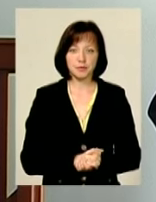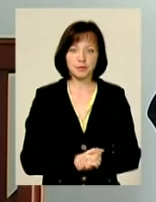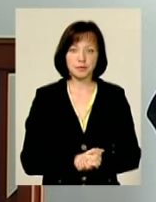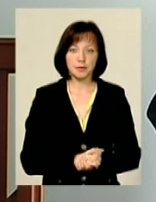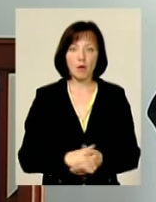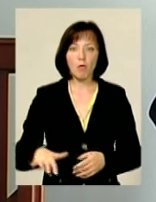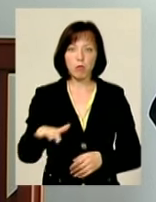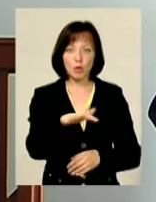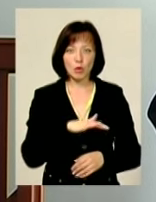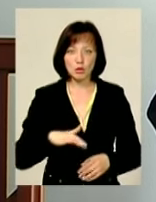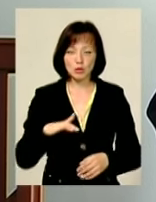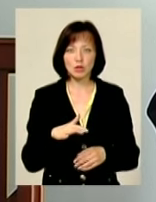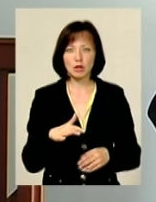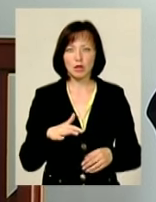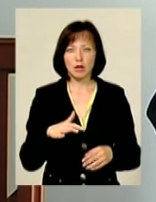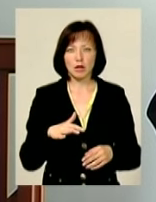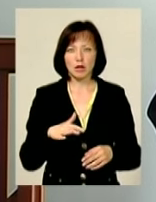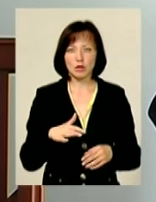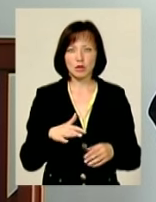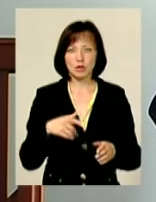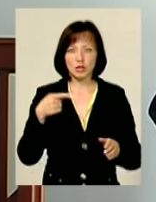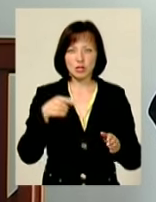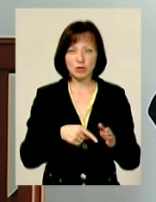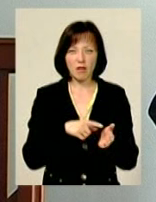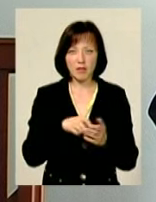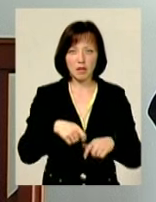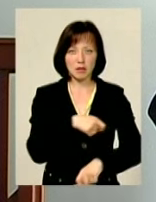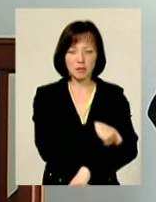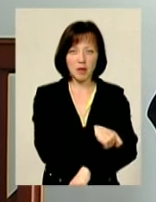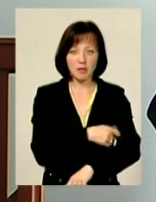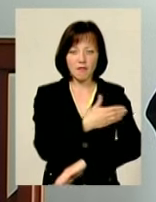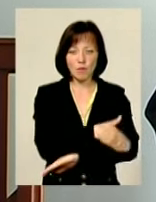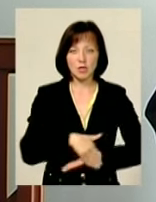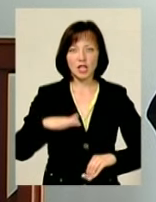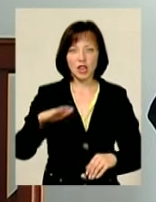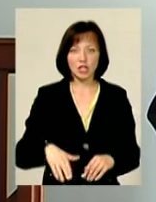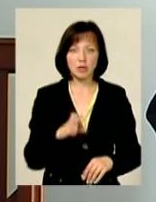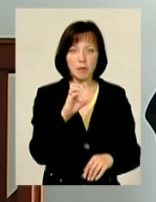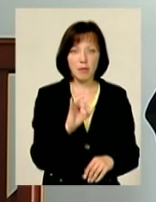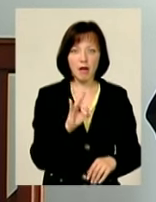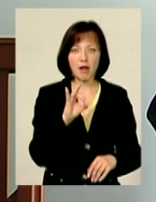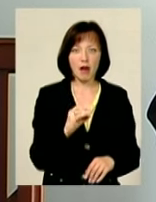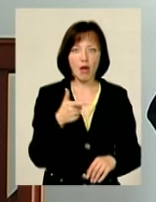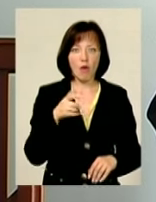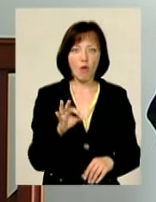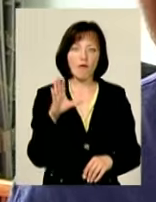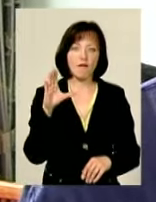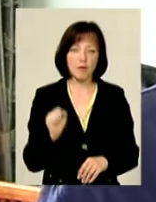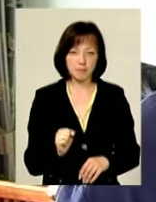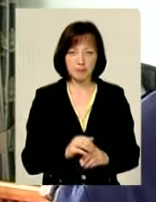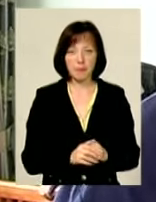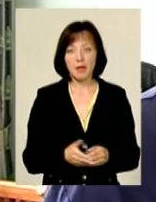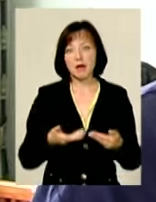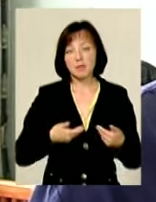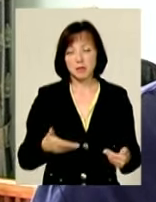площу 2800 квадратих метрів, яка знаходиться з адресою міста Хмельницький, вулиця Нижня Берегова, 2-4, в комунальну власність у попередньому стані. Ми